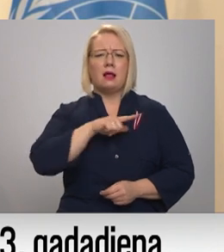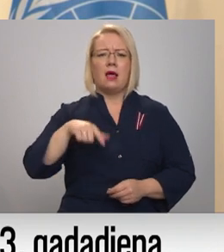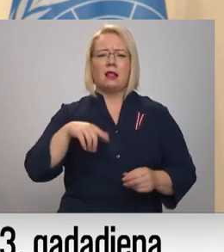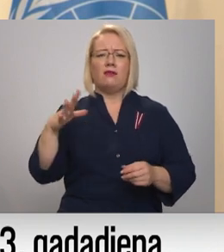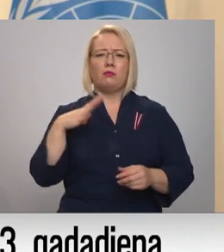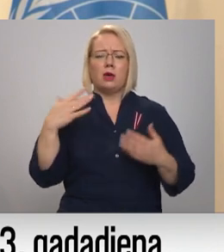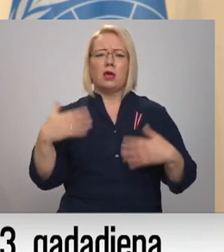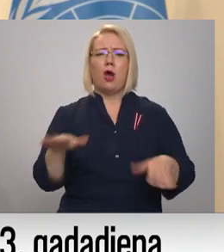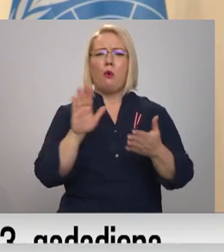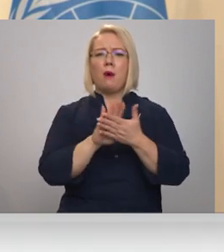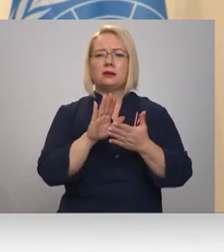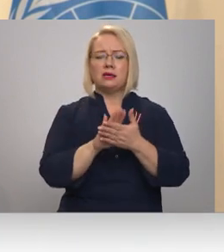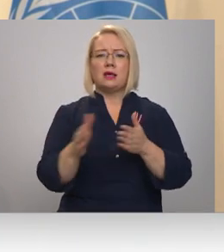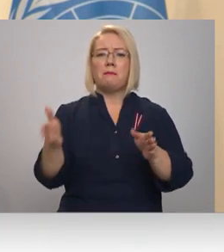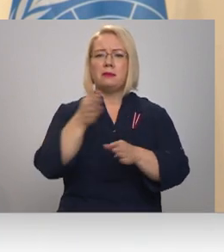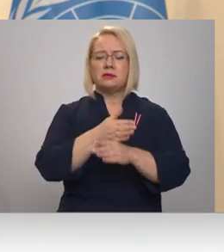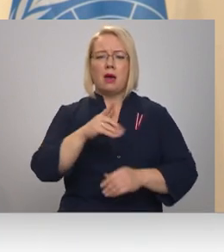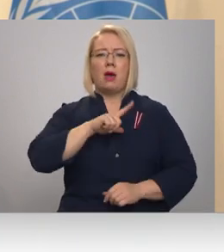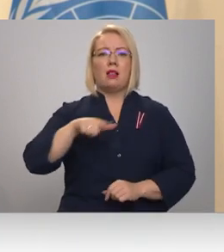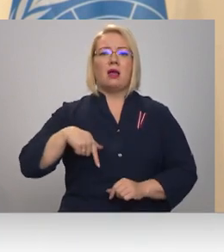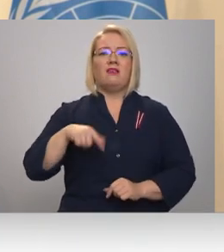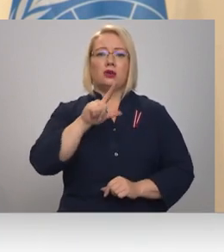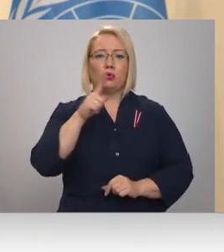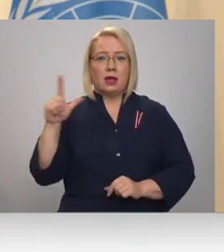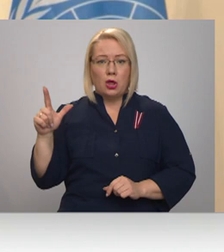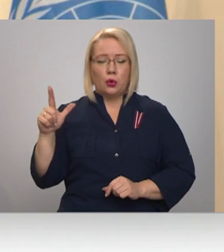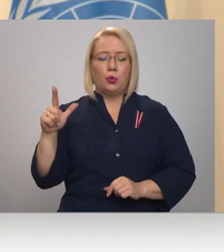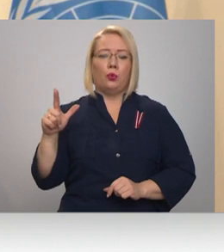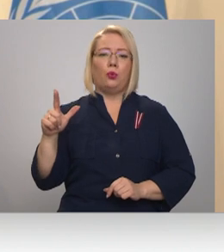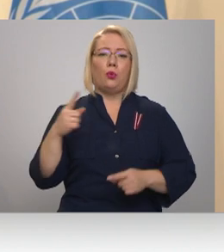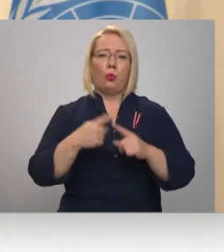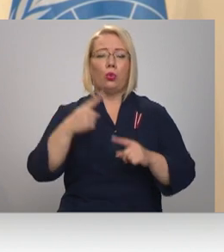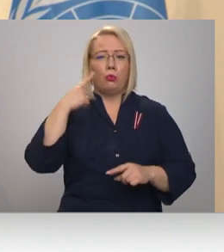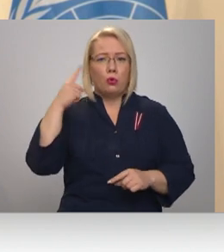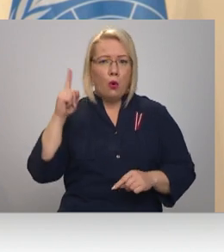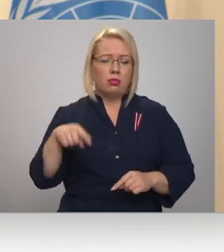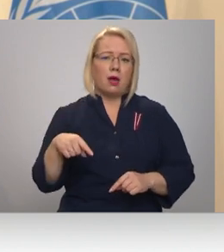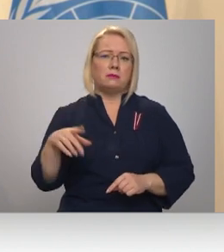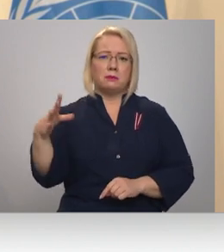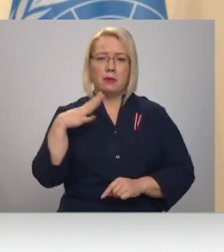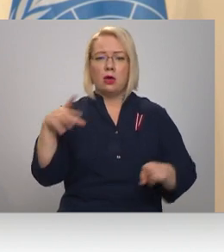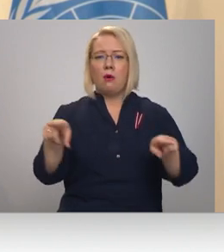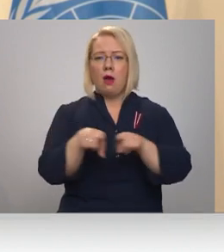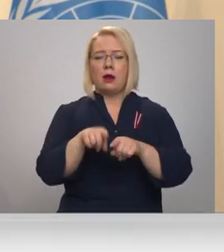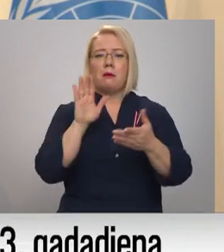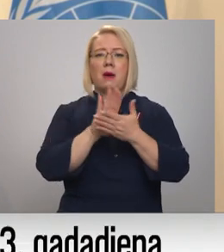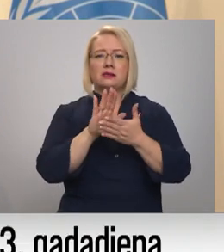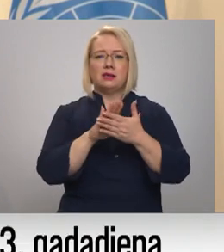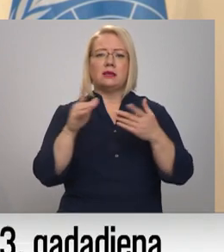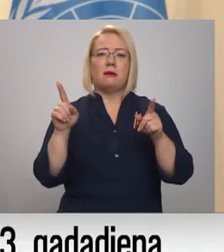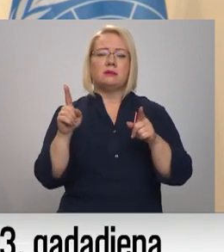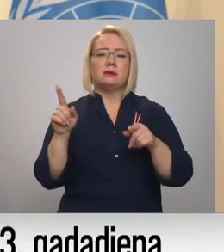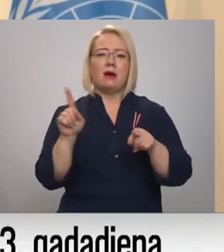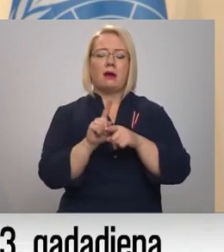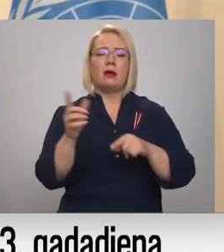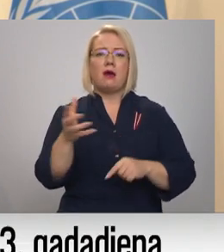pazīstāms pirmstam arī ar latviešu literatūru. Protams, biju arī jau pazīstāms ar